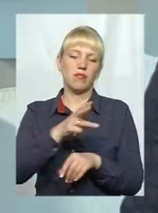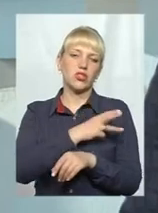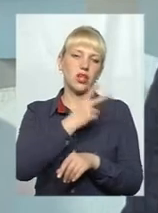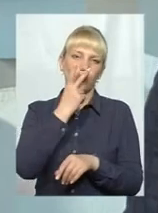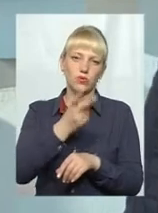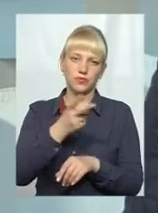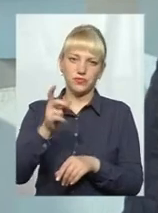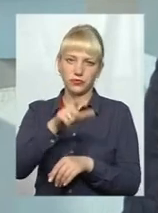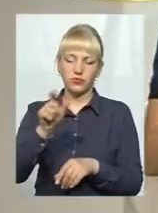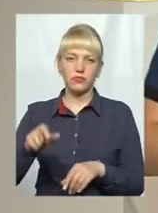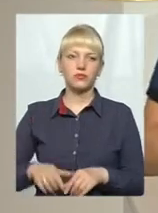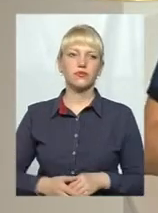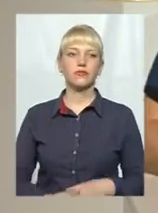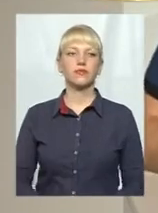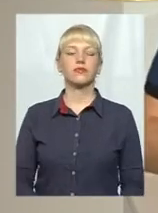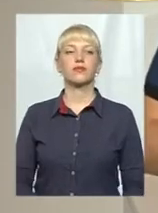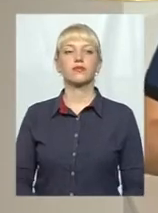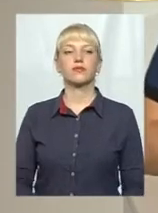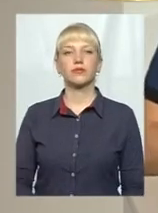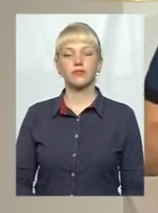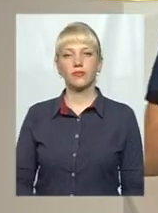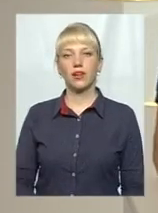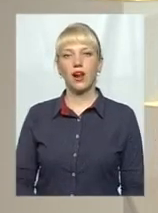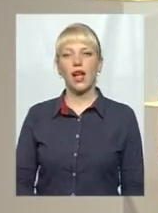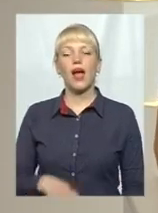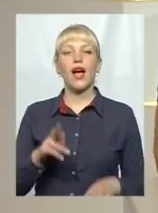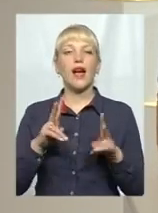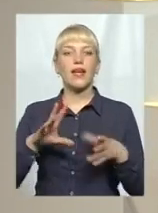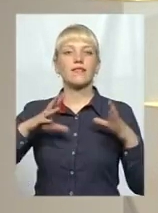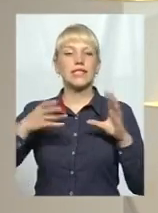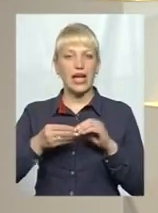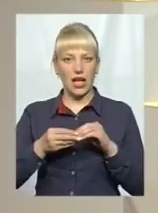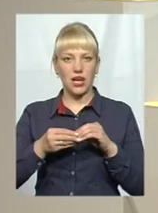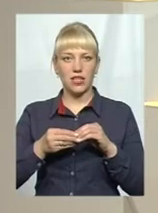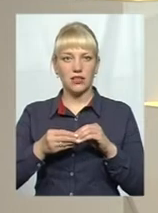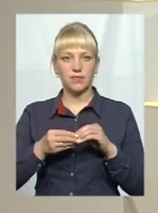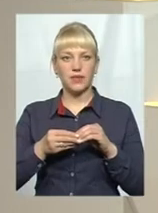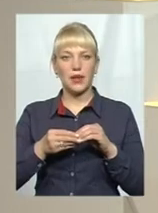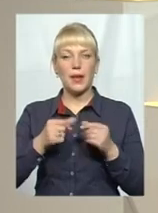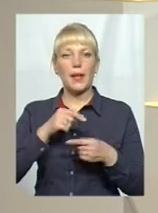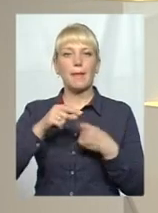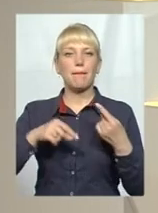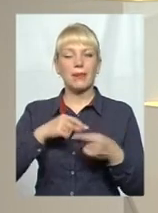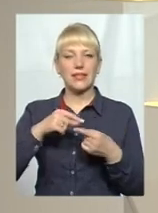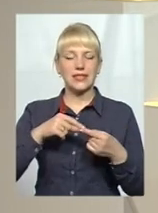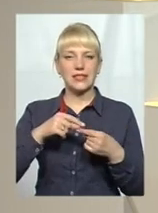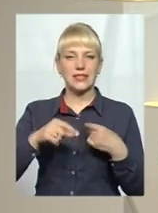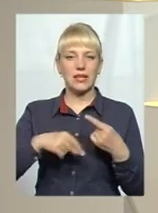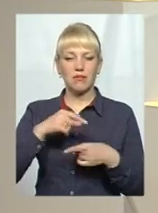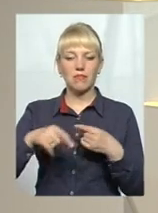бачать це. Я зрозумів. А як взагалі бізнес-спільнота реагує на